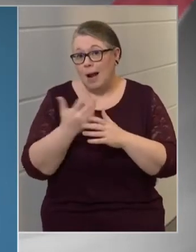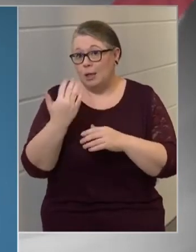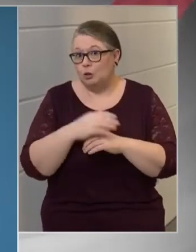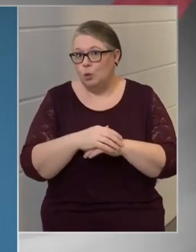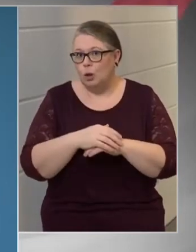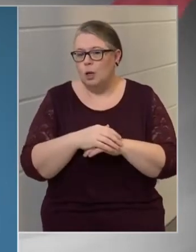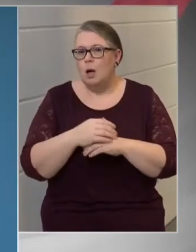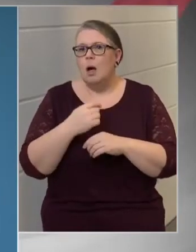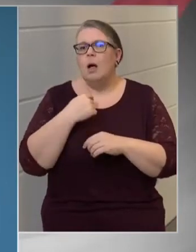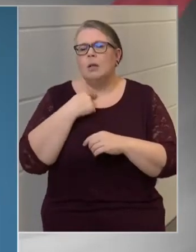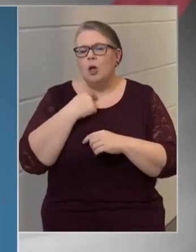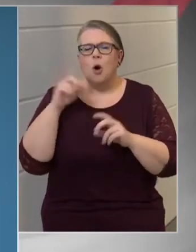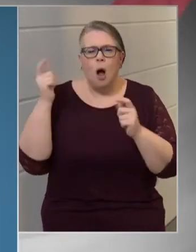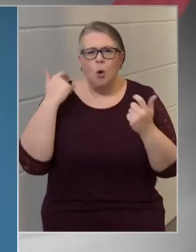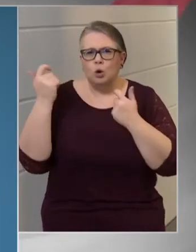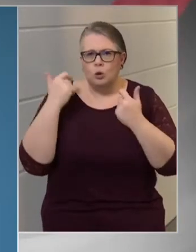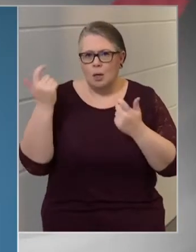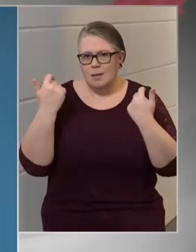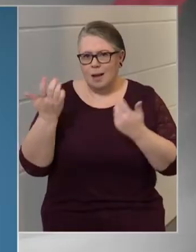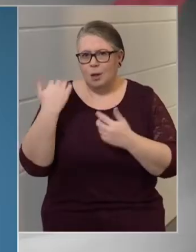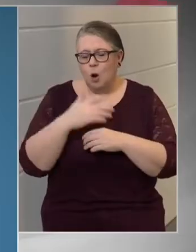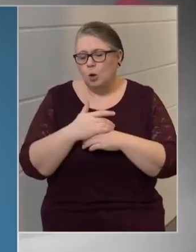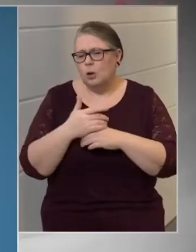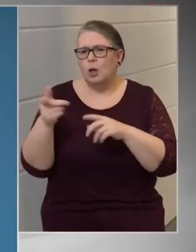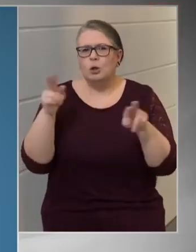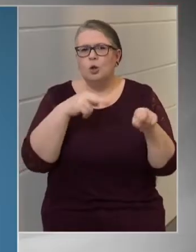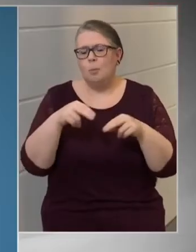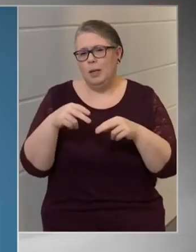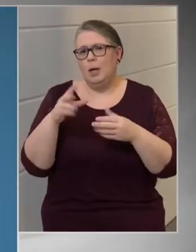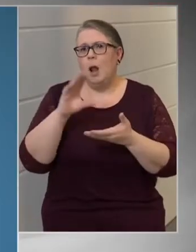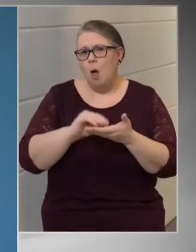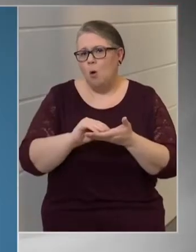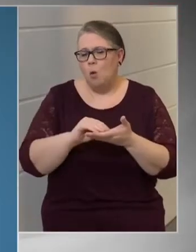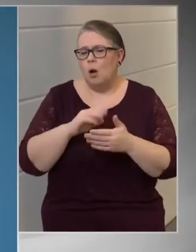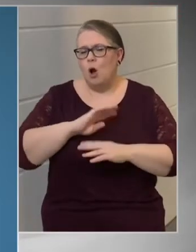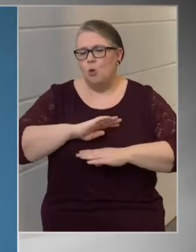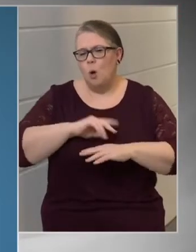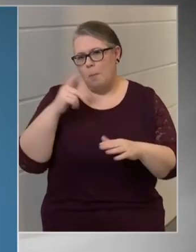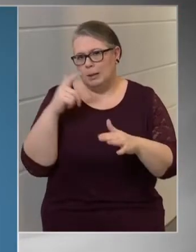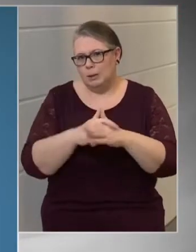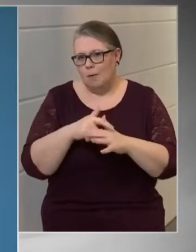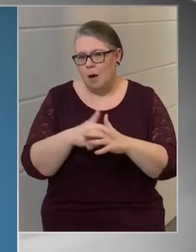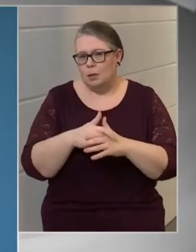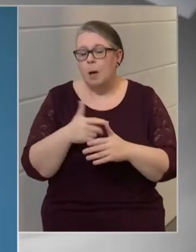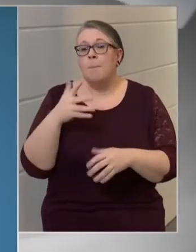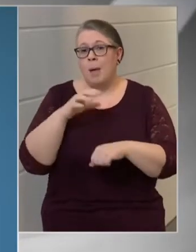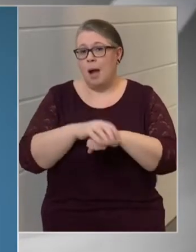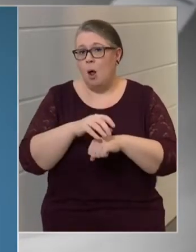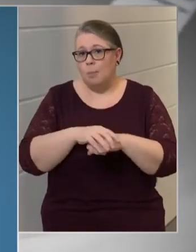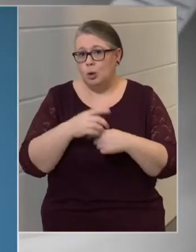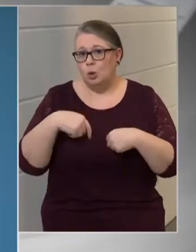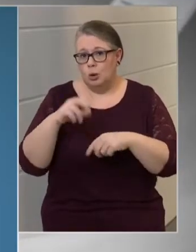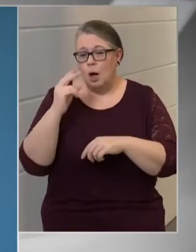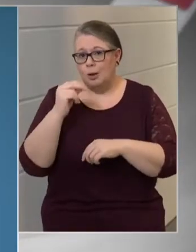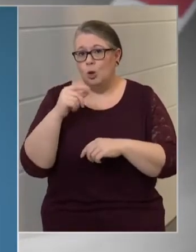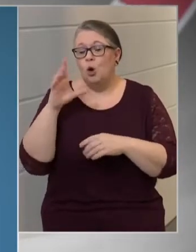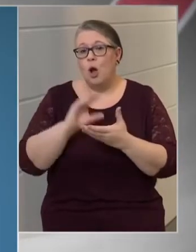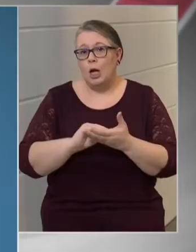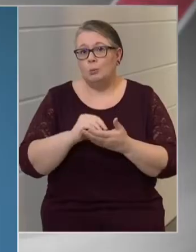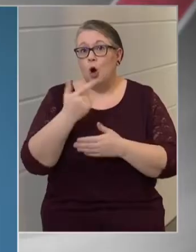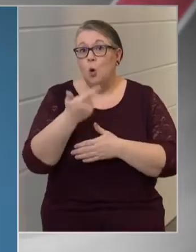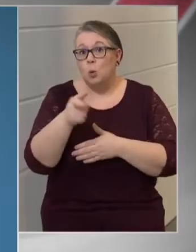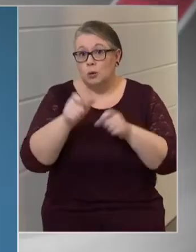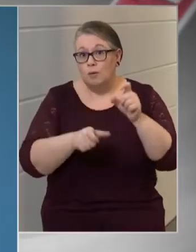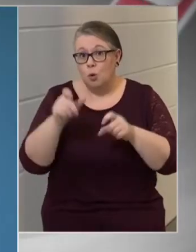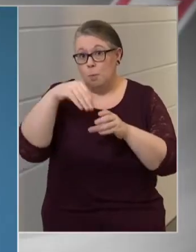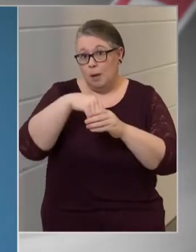a lakásban hangosan hallgatták a zenék, amely zavarta a lakóknak a nyugalmát. A rendőri intézkedés során megállapítottuk, hogy ebben a lakásban 20 fő